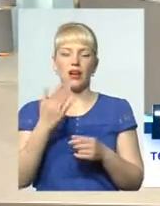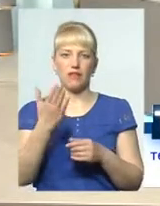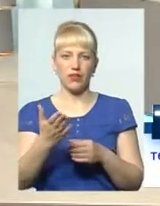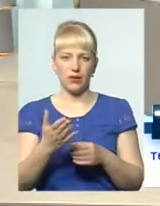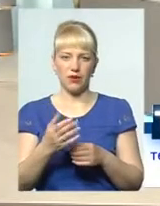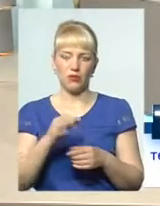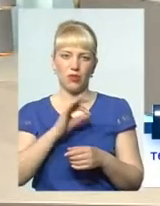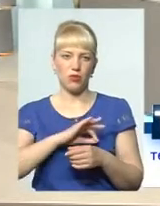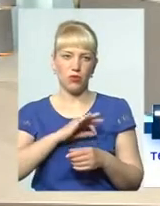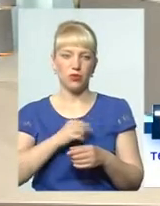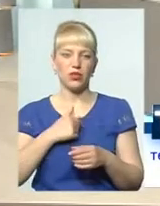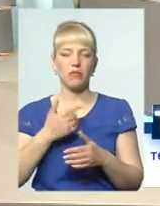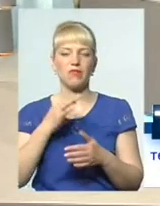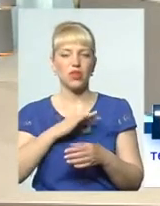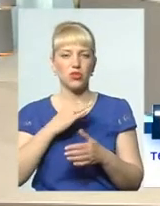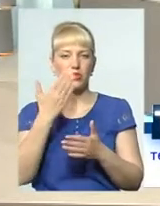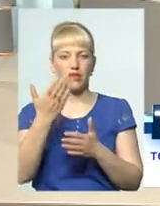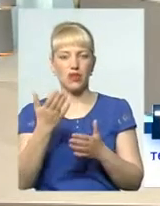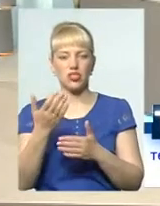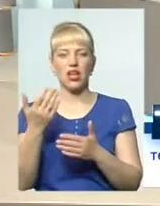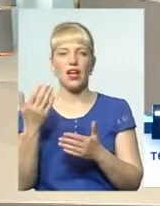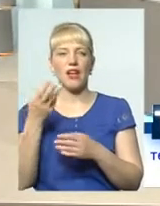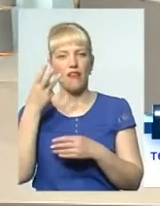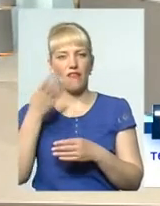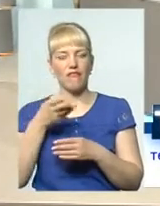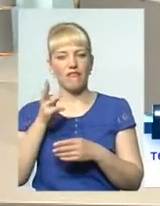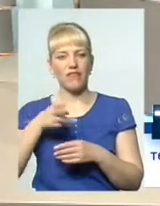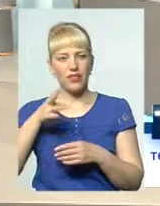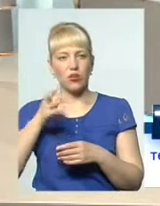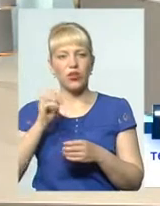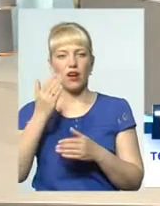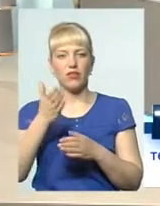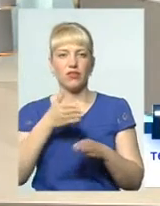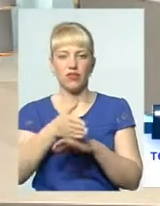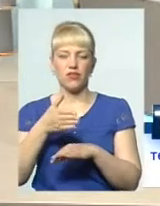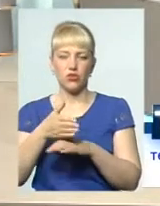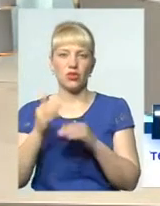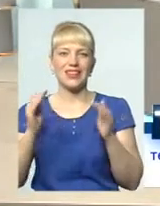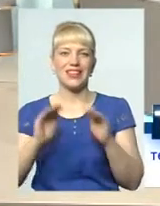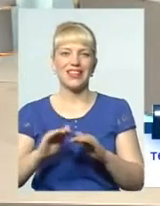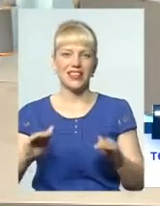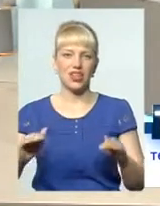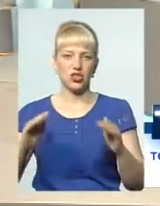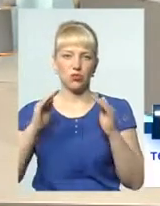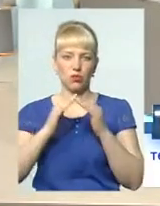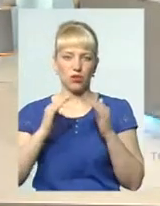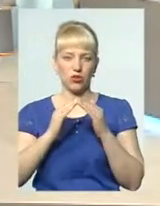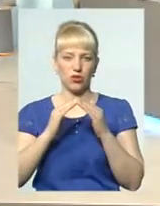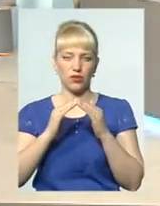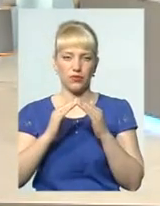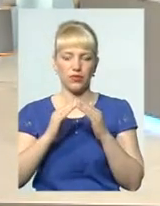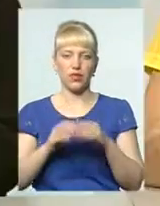ми використали ваше відео любительське. Як ви відвідуєте дитячий будинок Хмельницької обласної ради? Так, так.